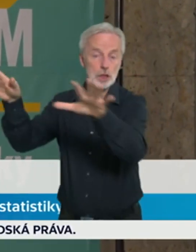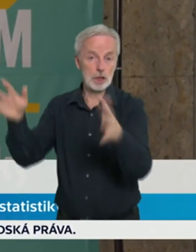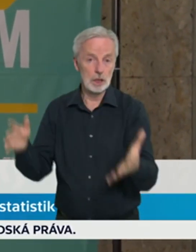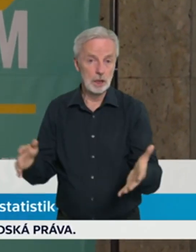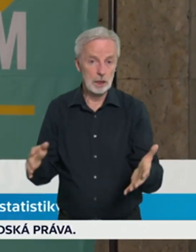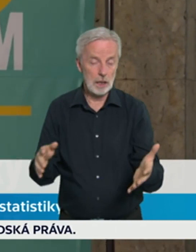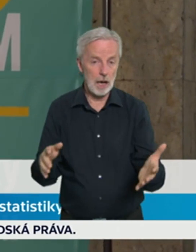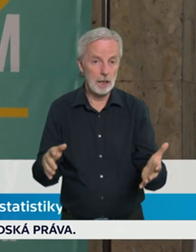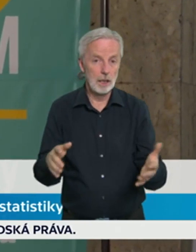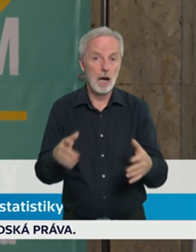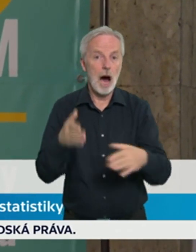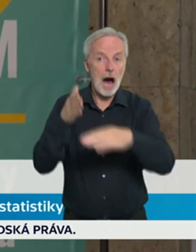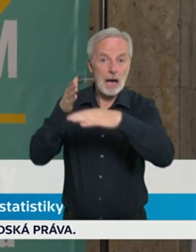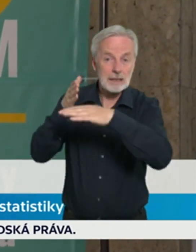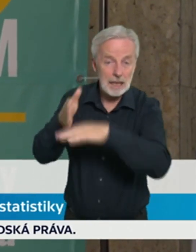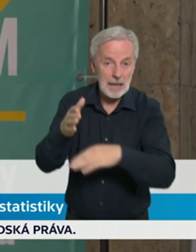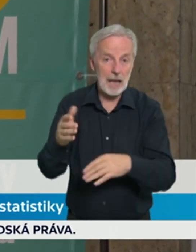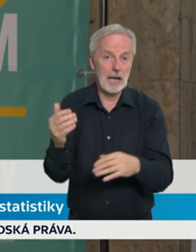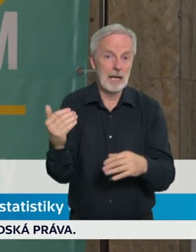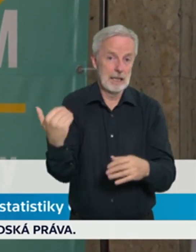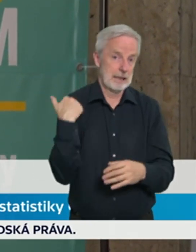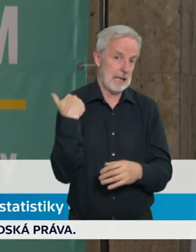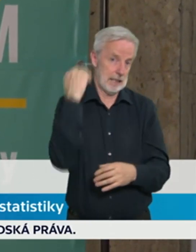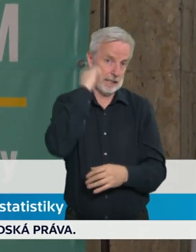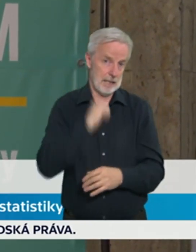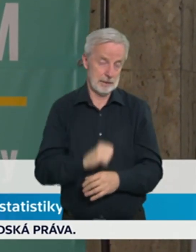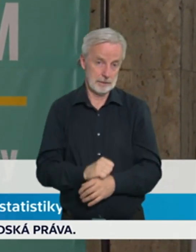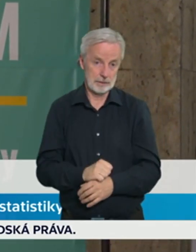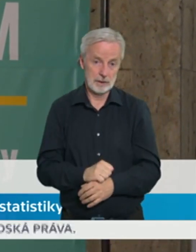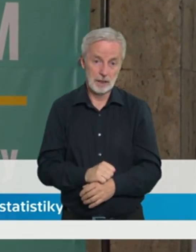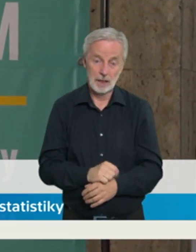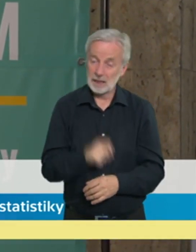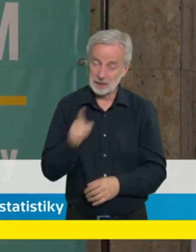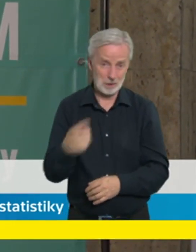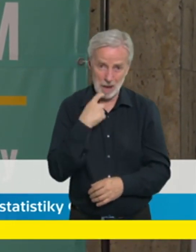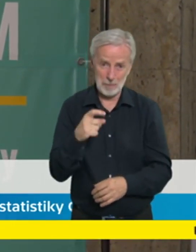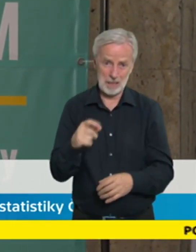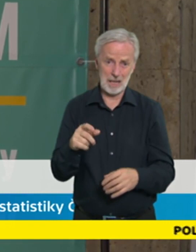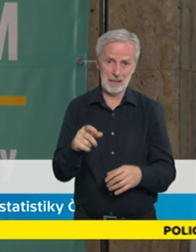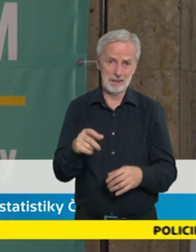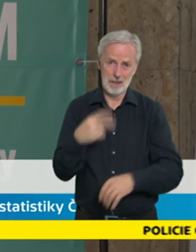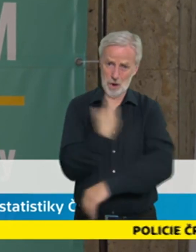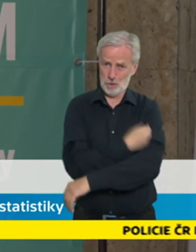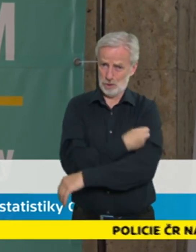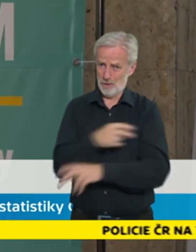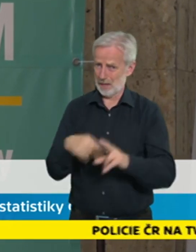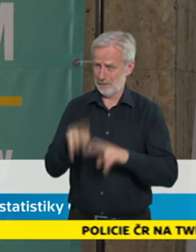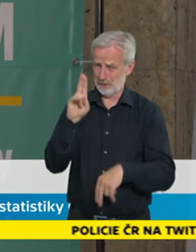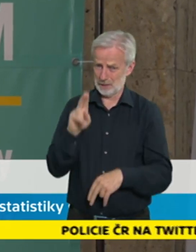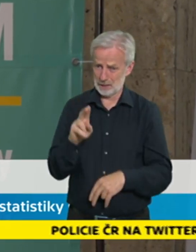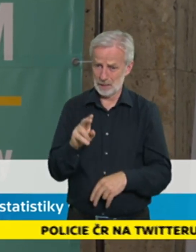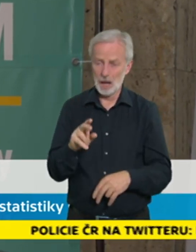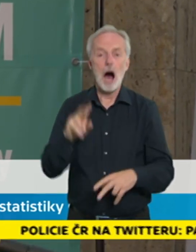zasáhne tu seniorní populaci. Kež by toto zmizelo z toho grafu, a myslím si, že by to potom opravdu znamenalo tečku,